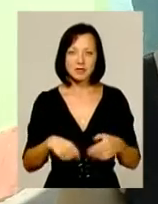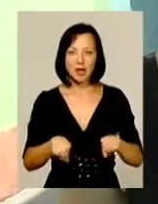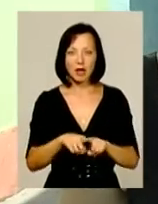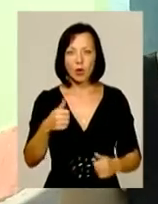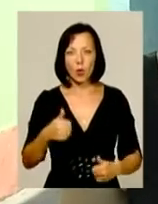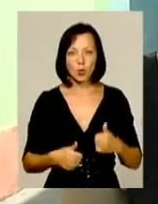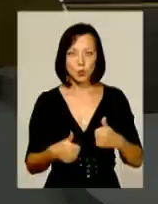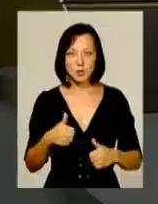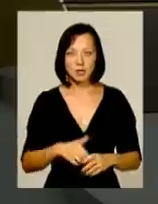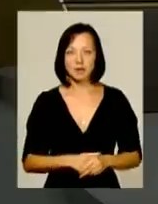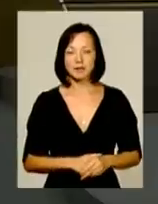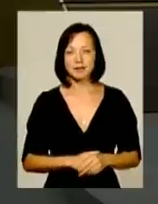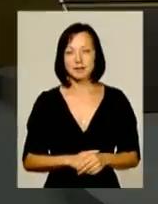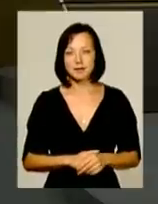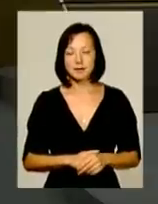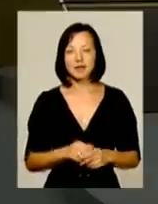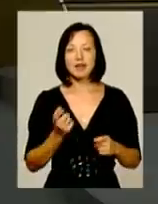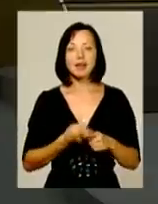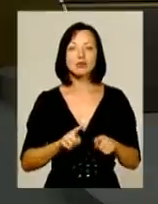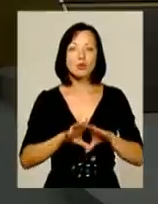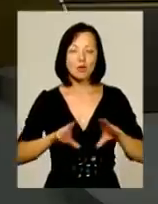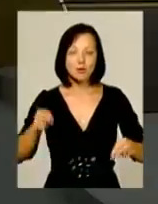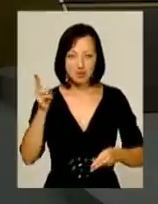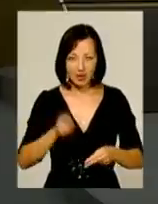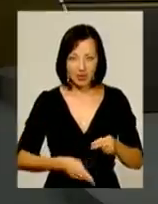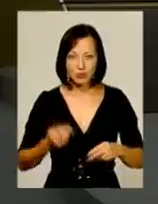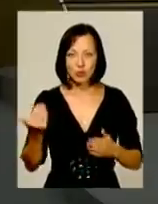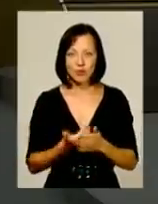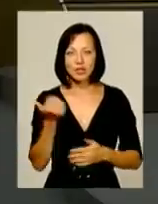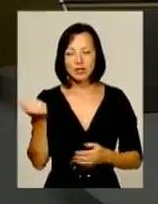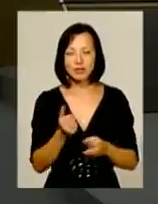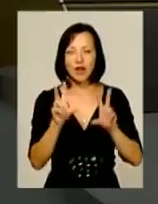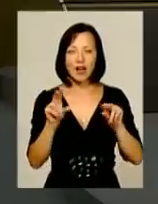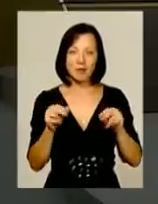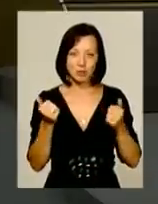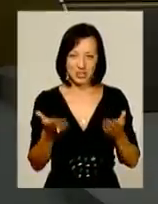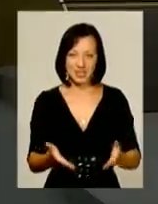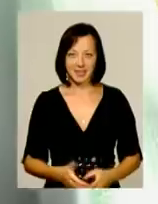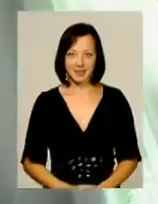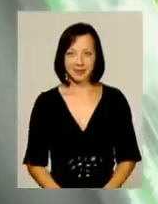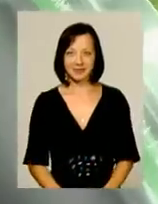конкурсах. На цьому ми завершуємо панораму тиждень. Нехай вам щастить!